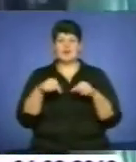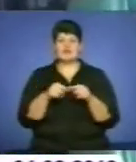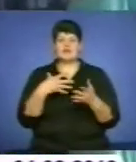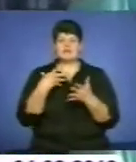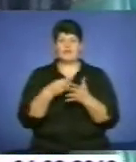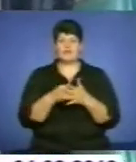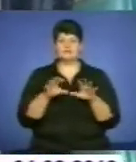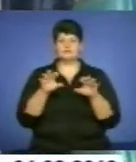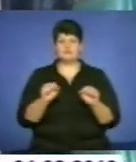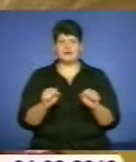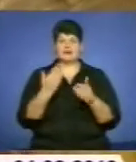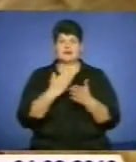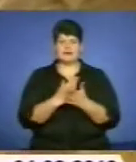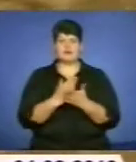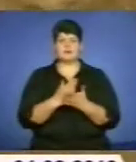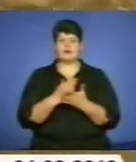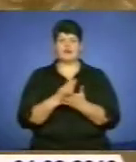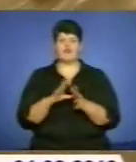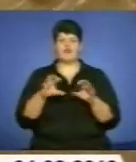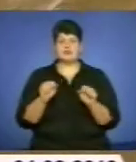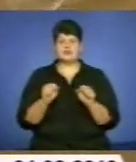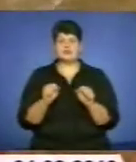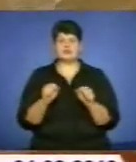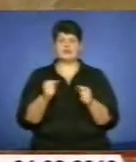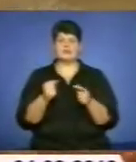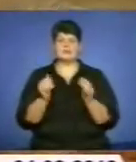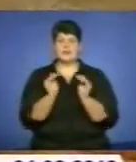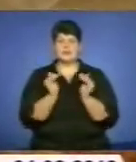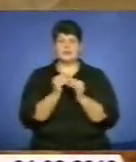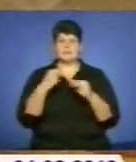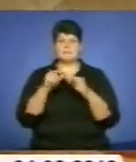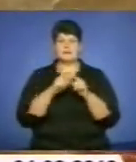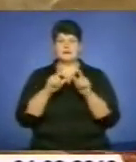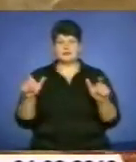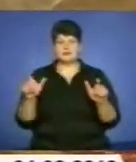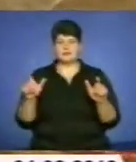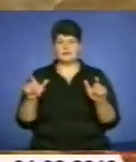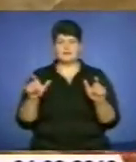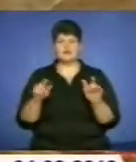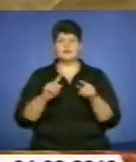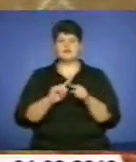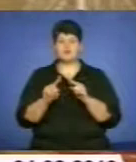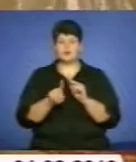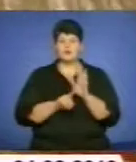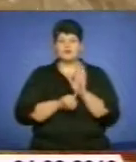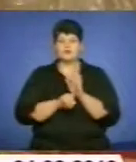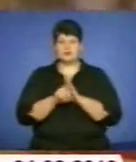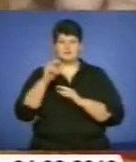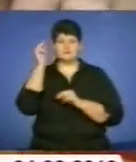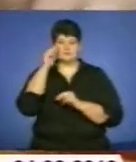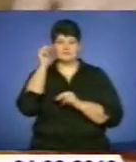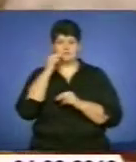Є власницею невеликої кремниці. Та законного заробітку їй виявилося недостатньо. Спиритниця почала освоювати ще й